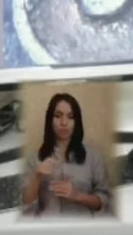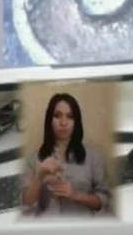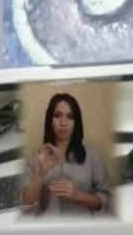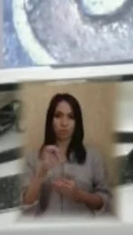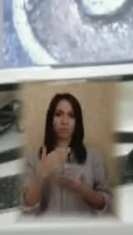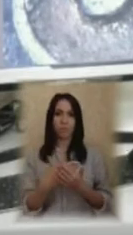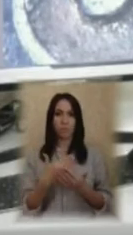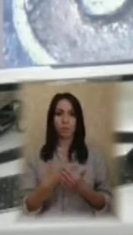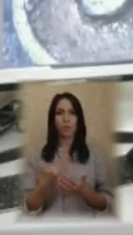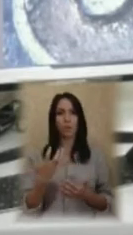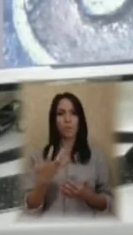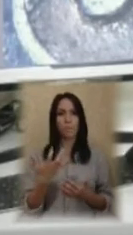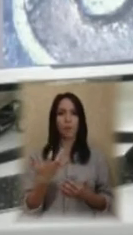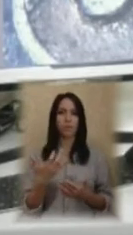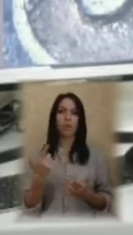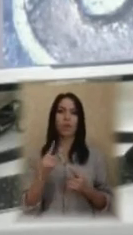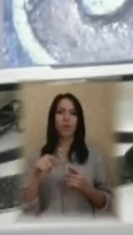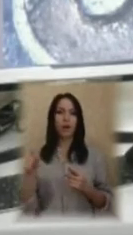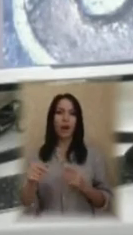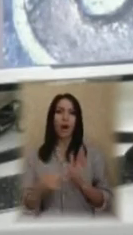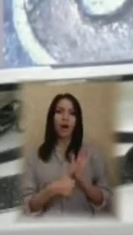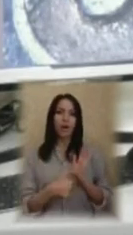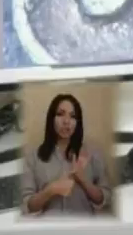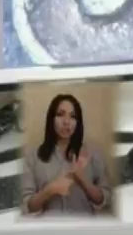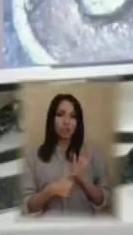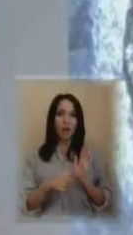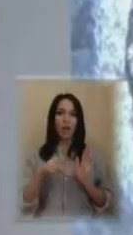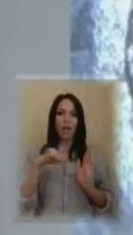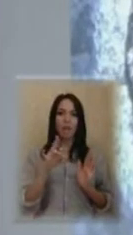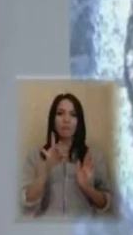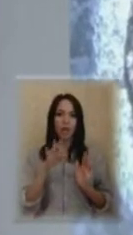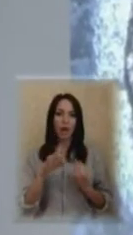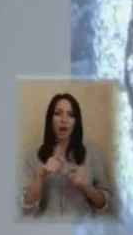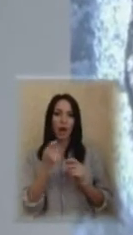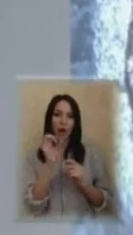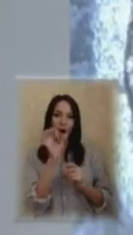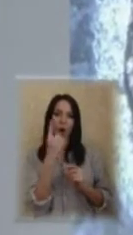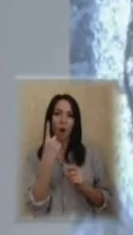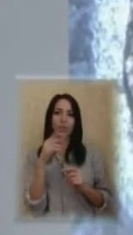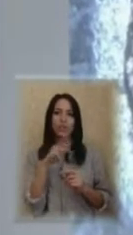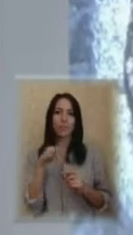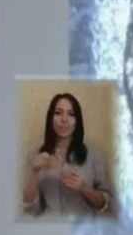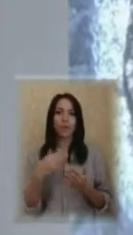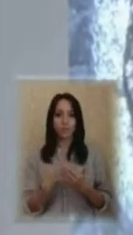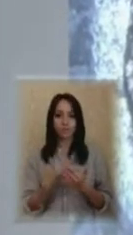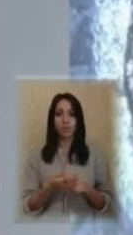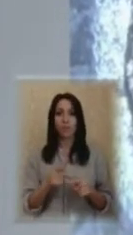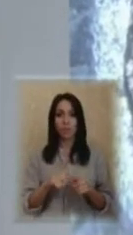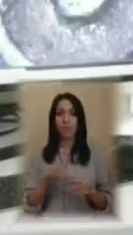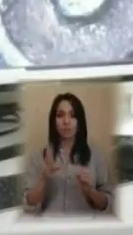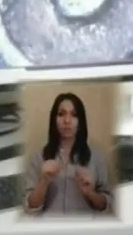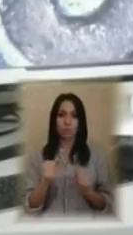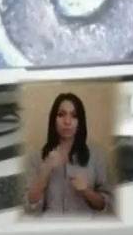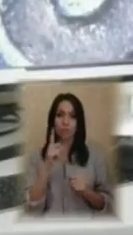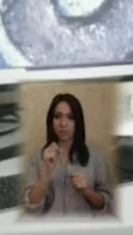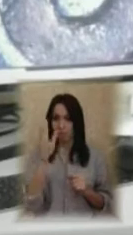в деяких місцях 600 мікрометрів. Тобто практично один міліметр. Це всього, можна сказати, за три місяці.